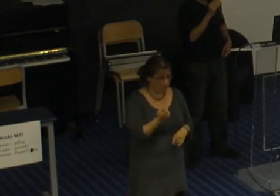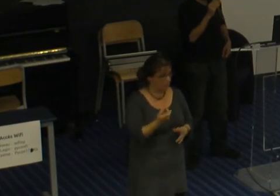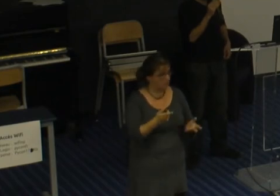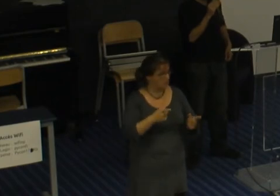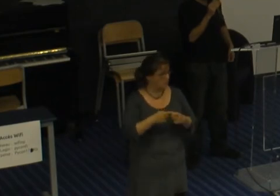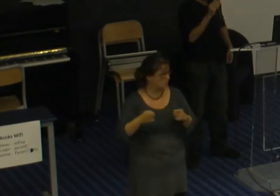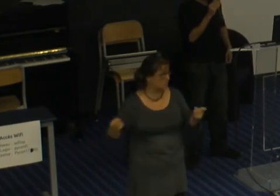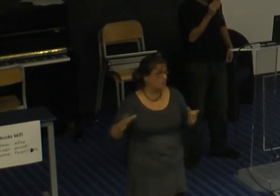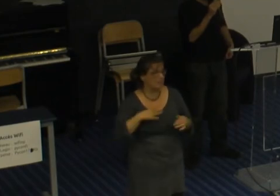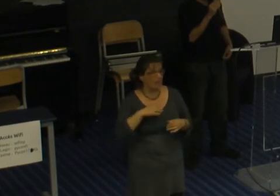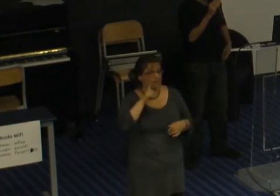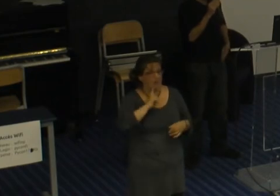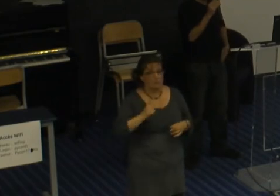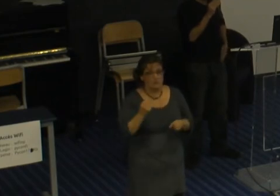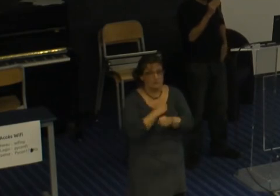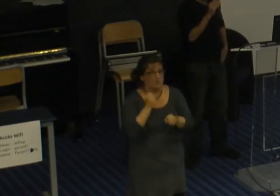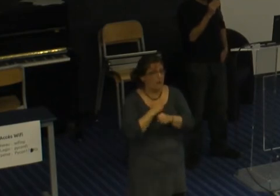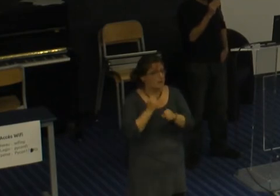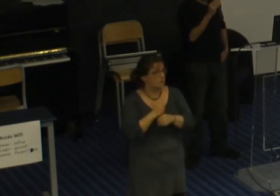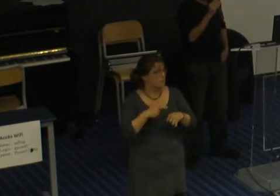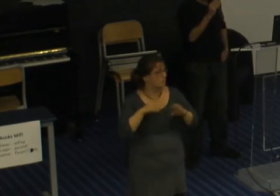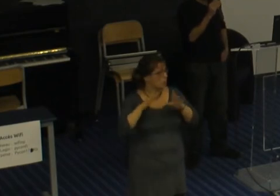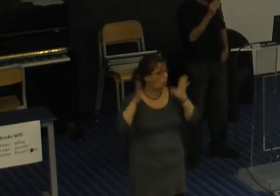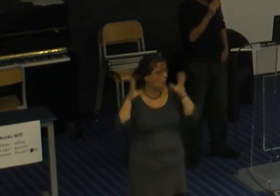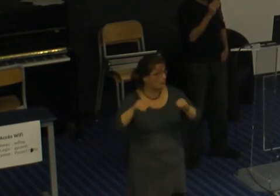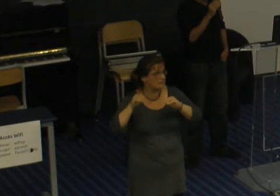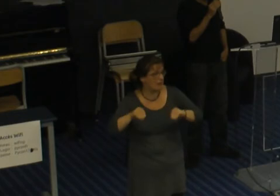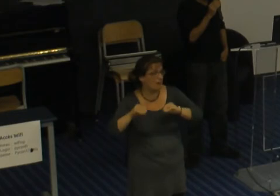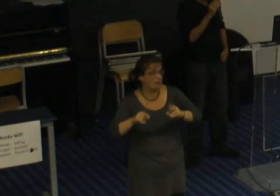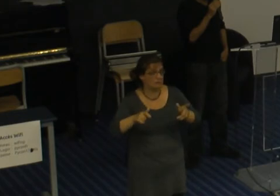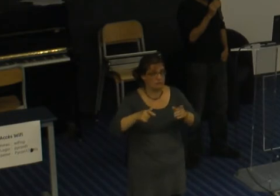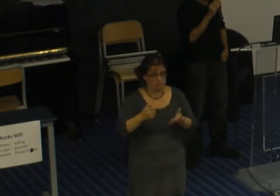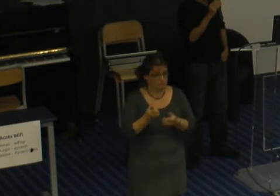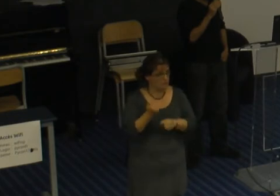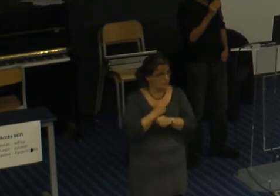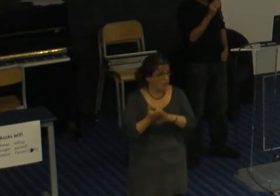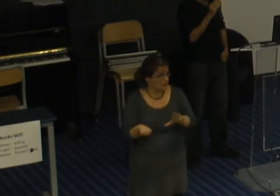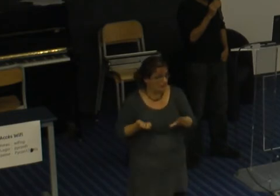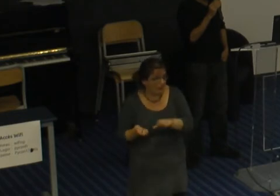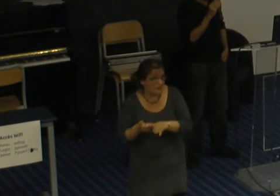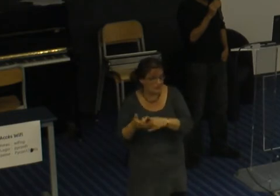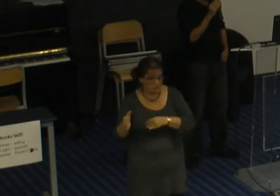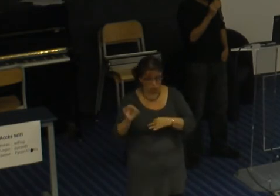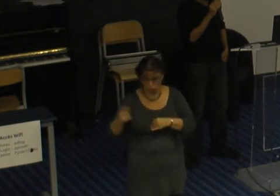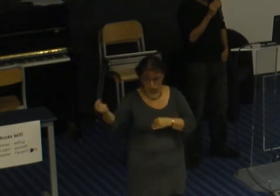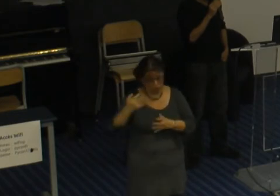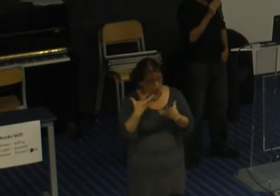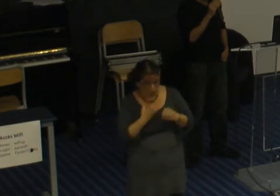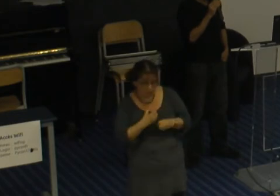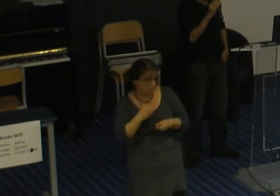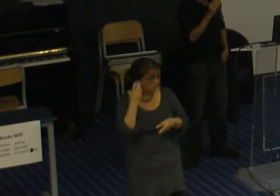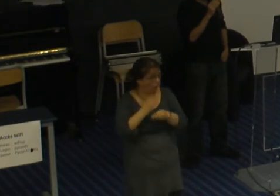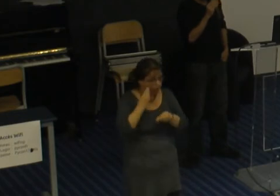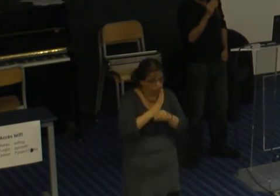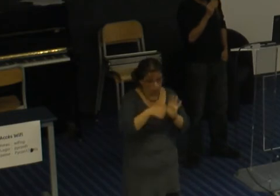supermarché et tout qui venaient apprendre à faire du code et qui se sentaient pas jugées en fait et qui